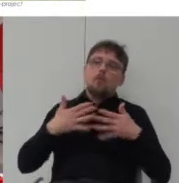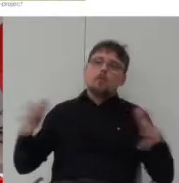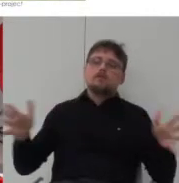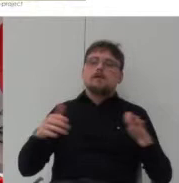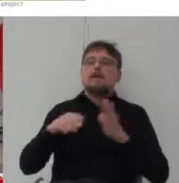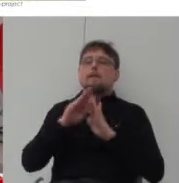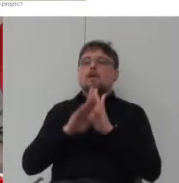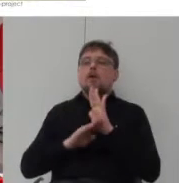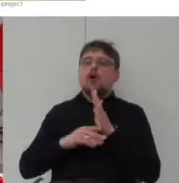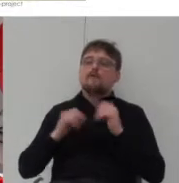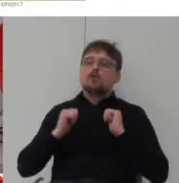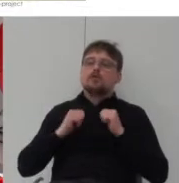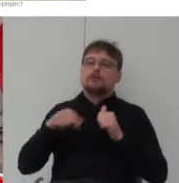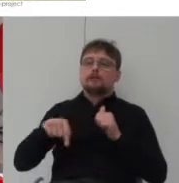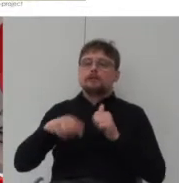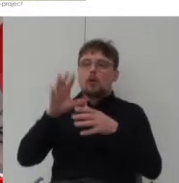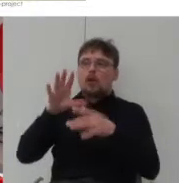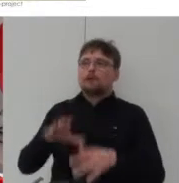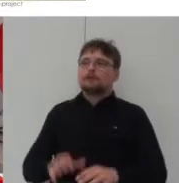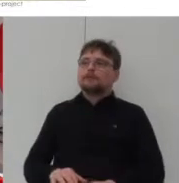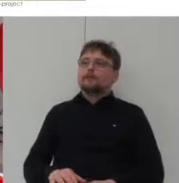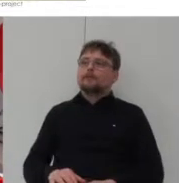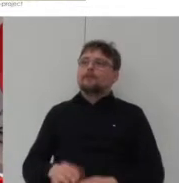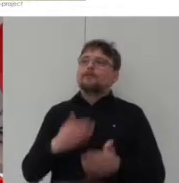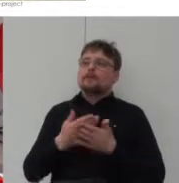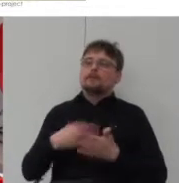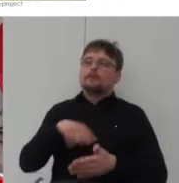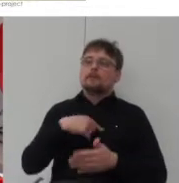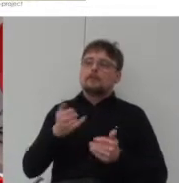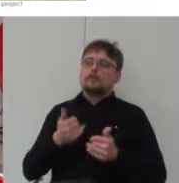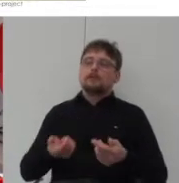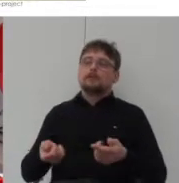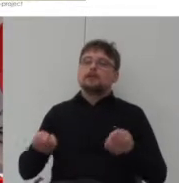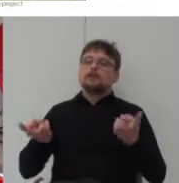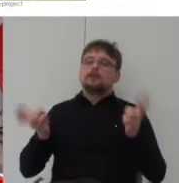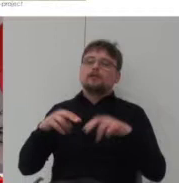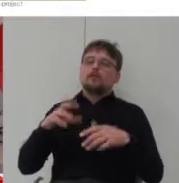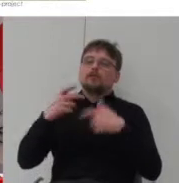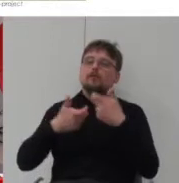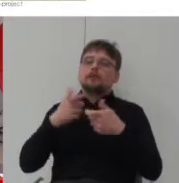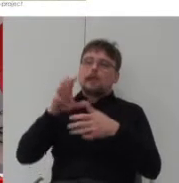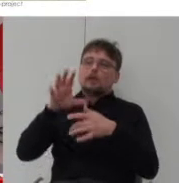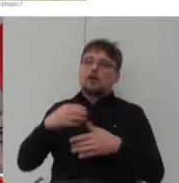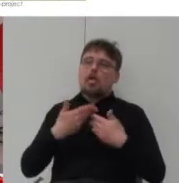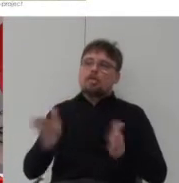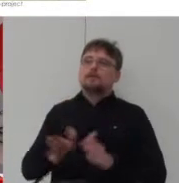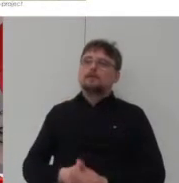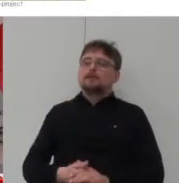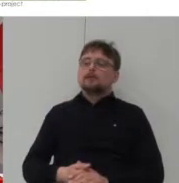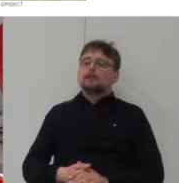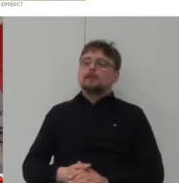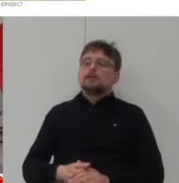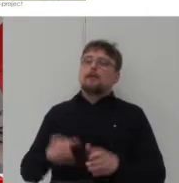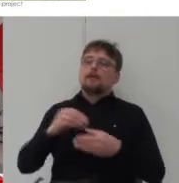funkcjonalny tych klatek i w ten sposób możemy stworzyć taką klatkę schodową otwartą która w pewien sposób